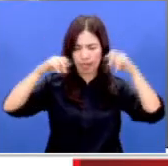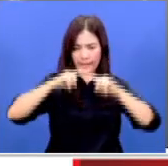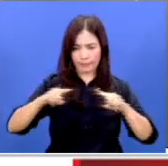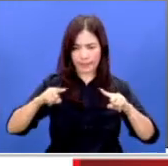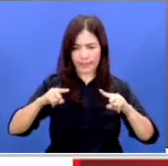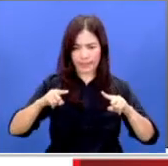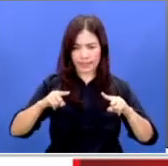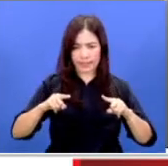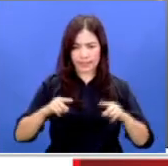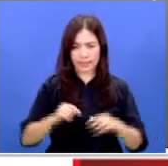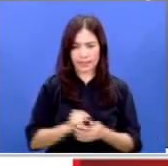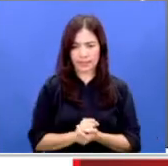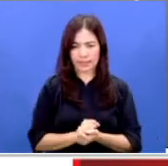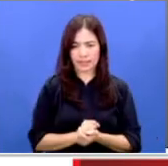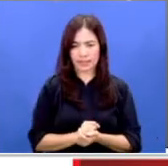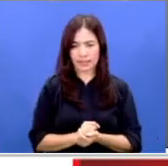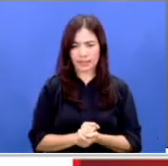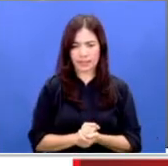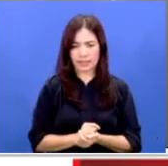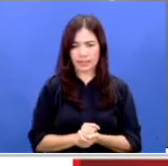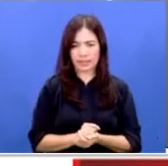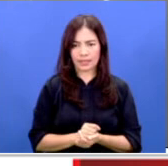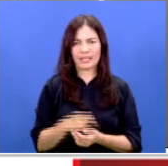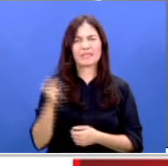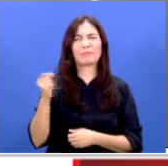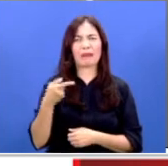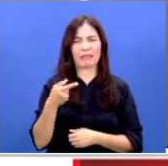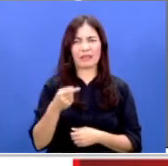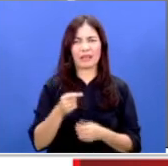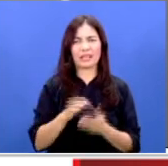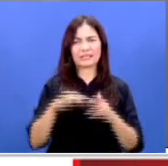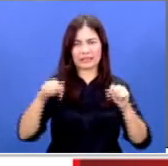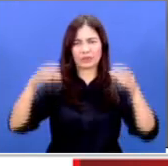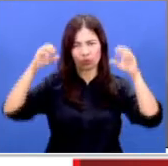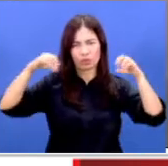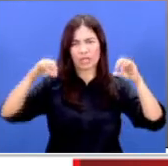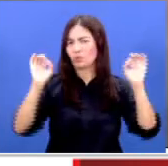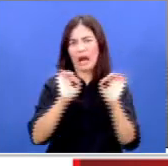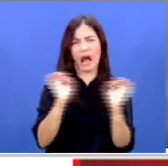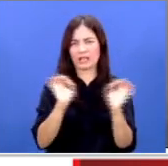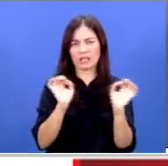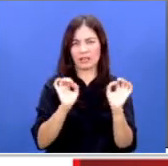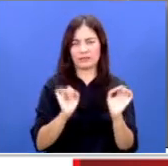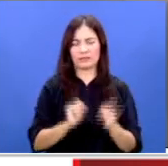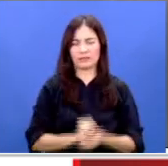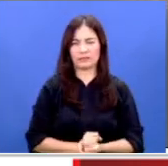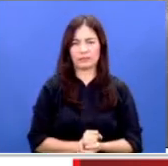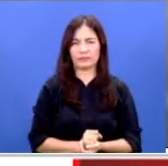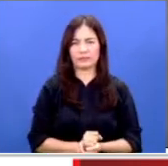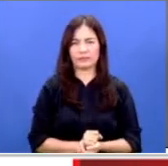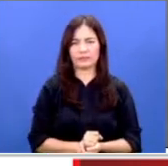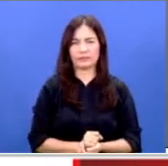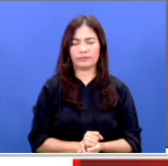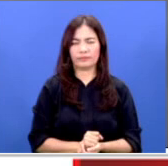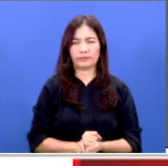hal tersebut tidak berlangsung lagi sampai sekarang Baik, ini dengan